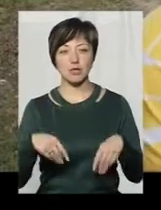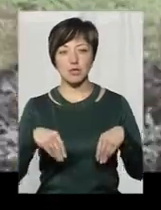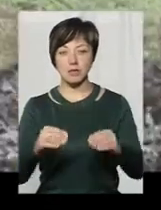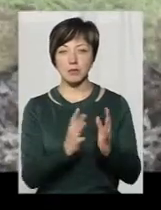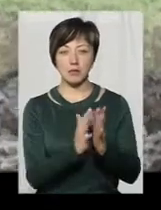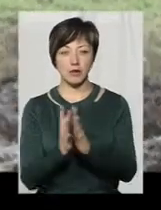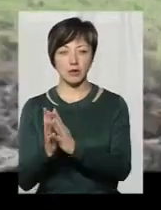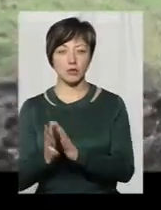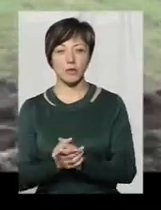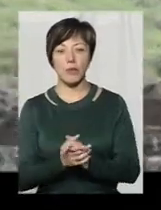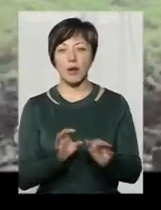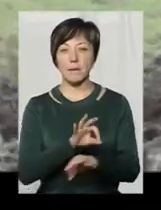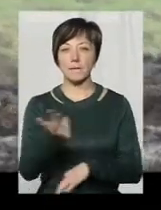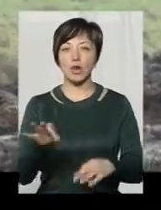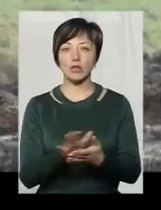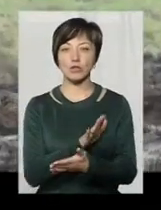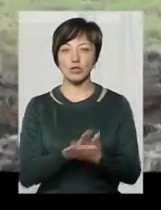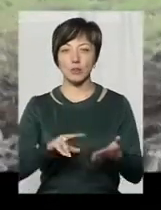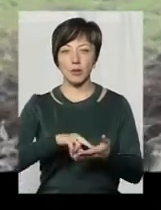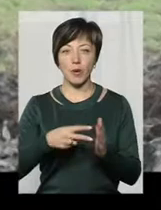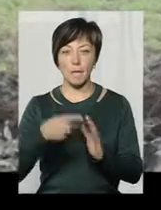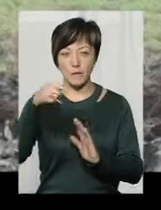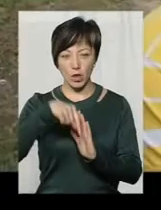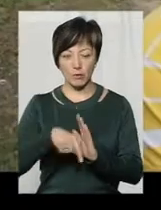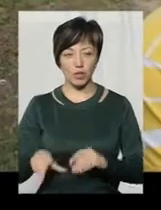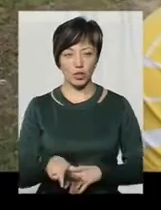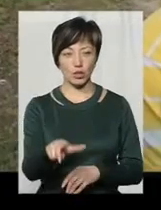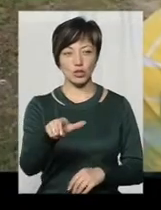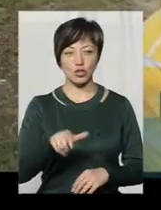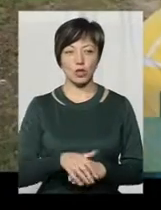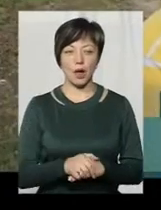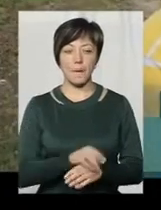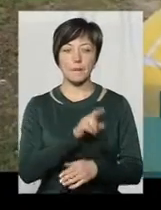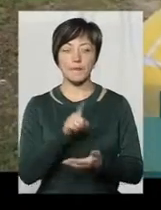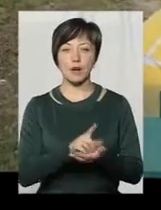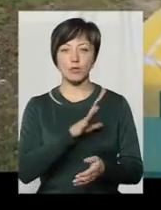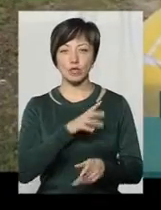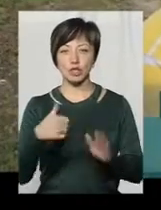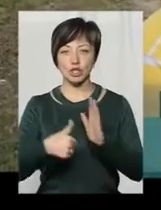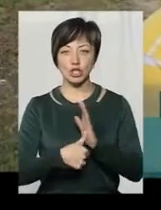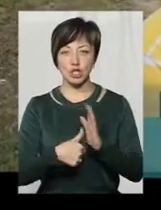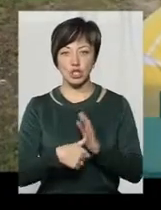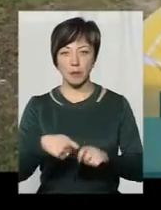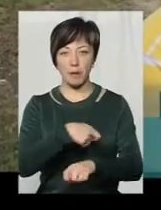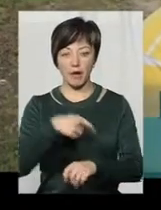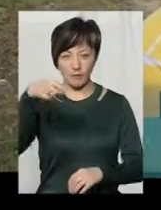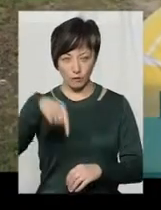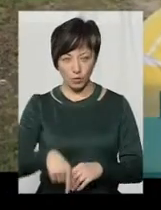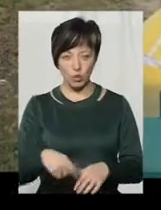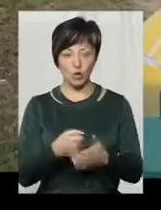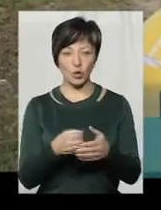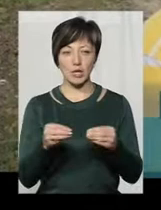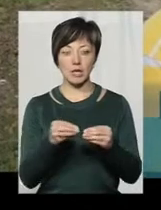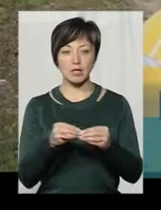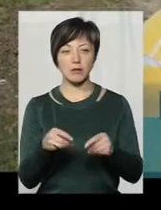травичкою. Проєкт розчищення передбачає і поглиблення річки. Річка має бути 6 метрів по дну і десь до 10